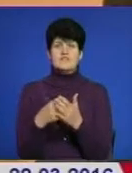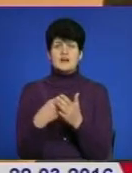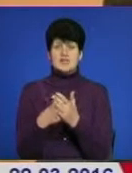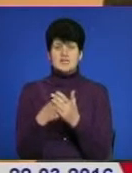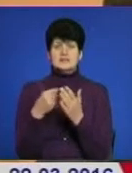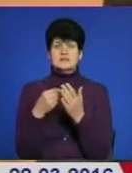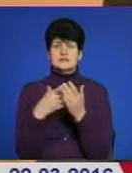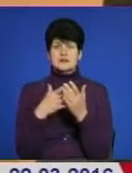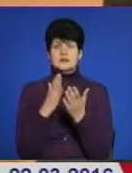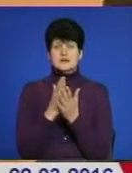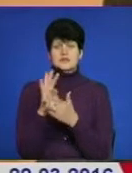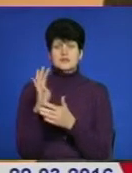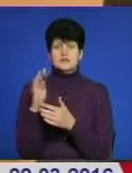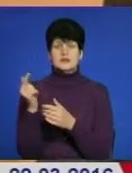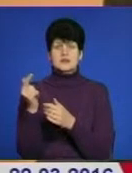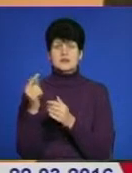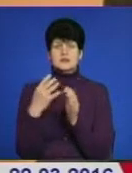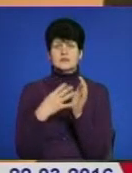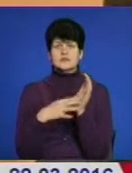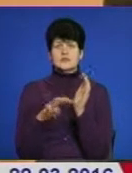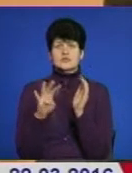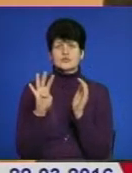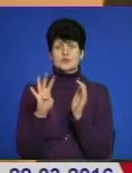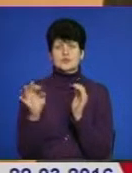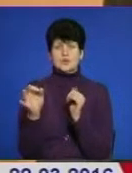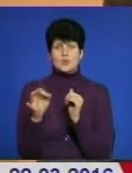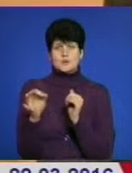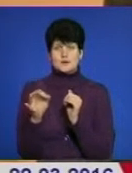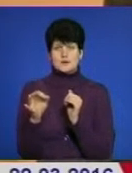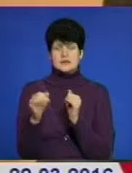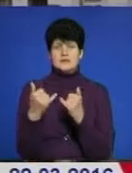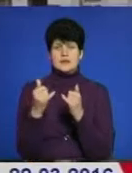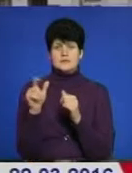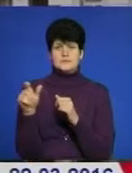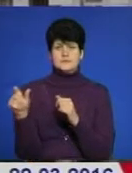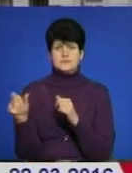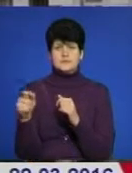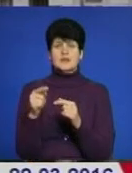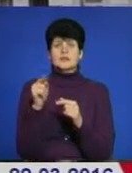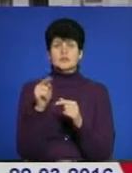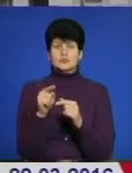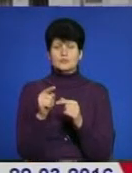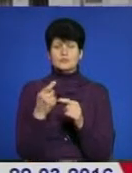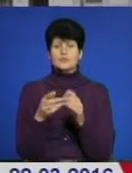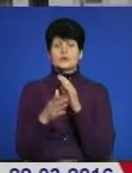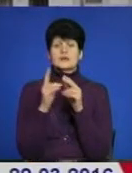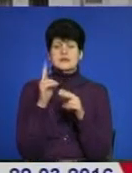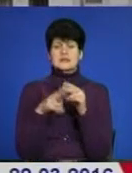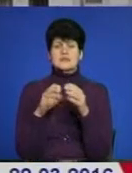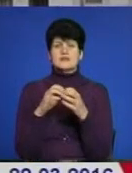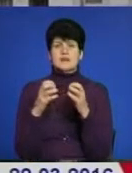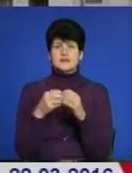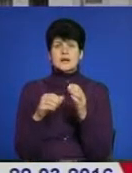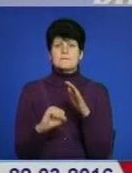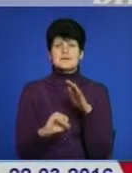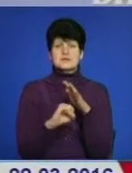тарифу виходить на 4 гривні 94 копійки для пасажира. Таким чином, остаточне рішення на підставі